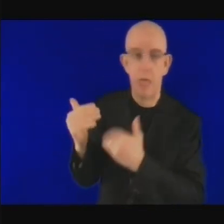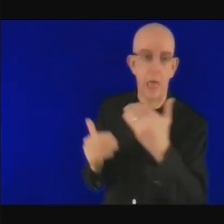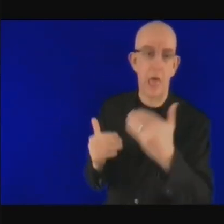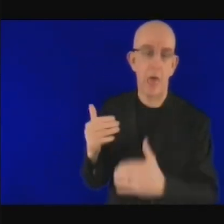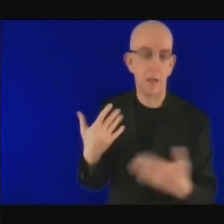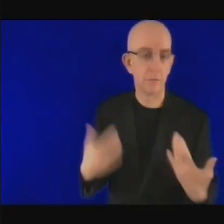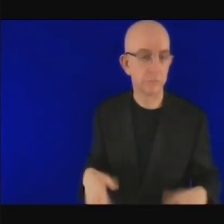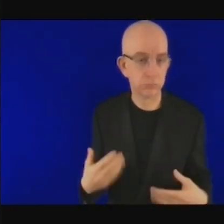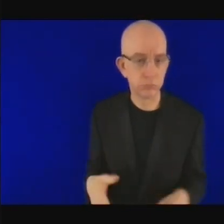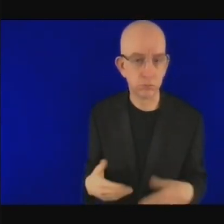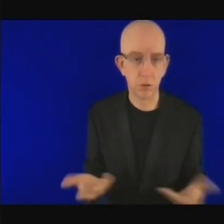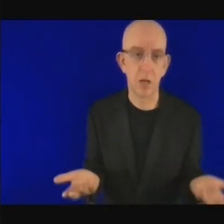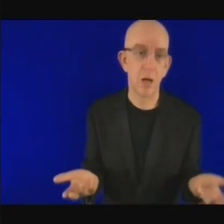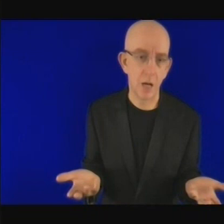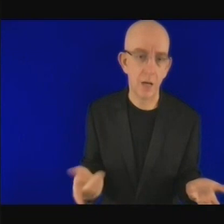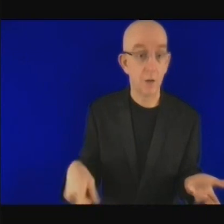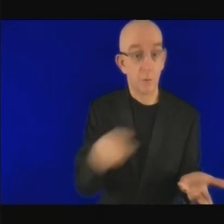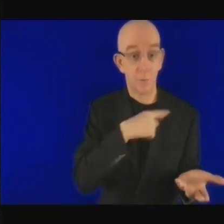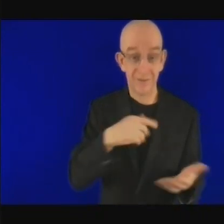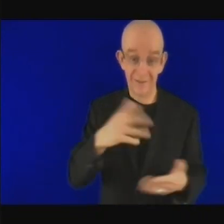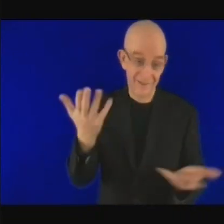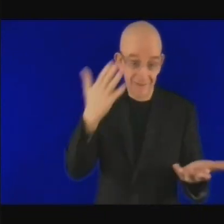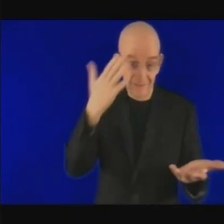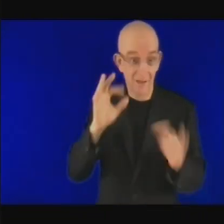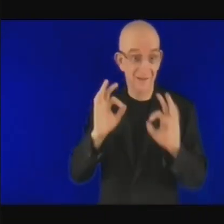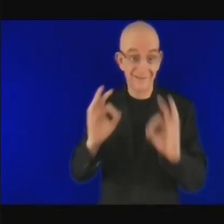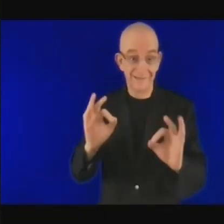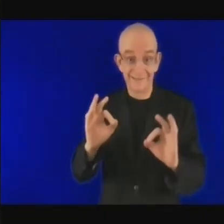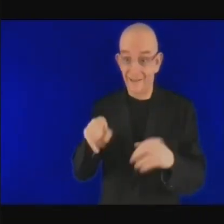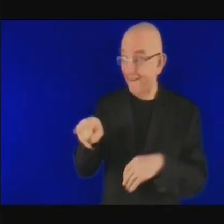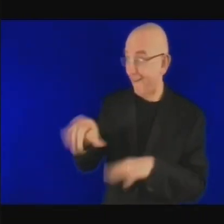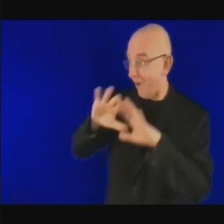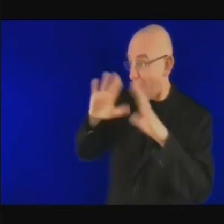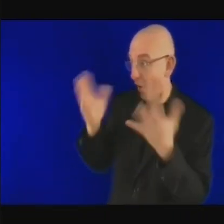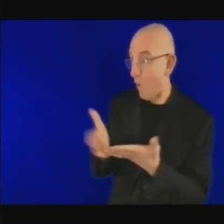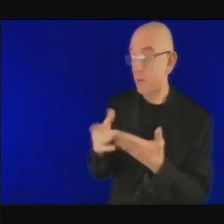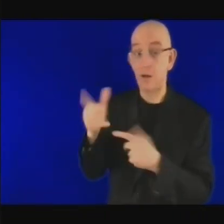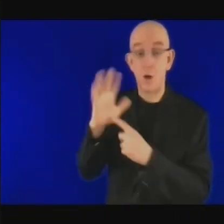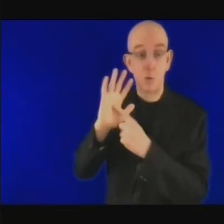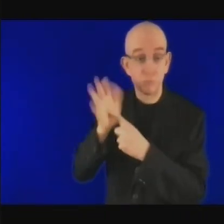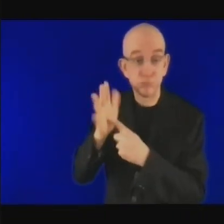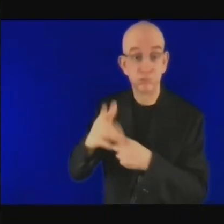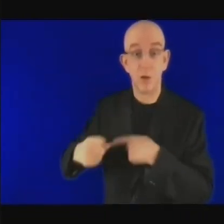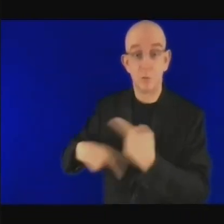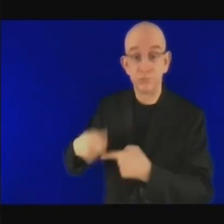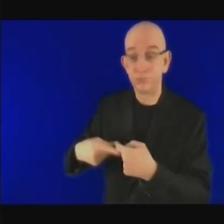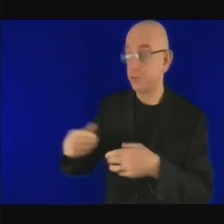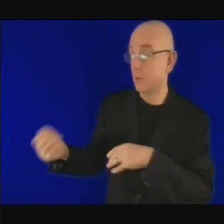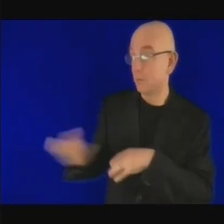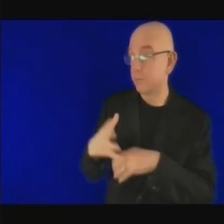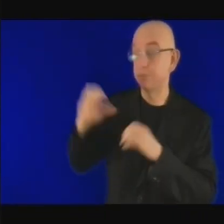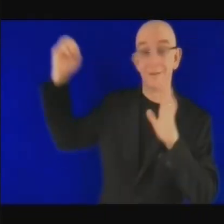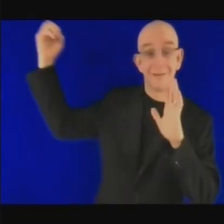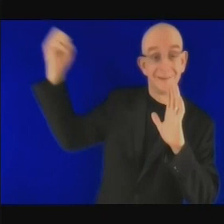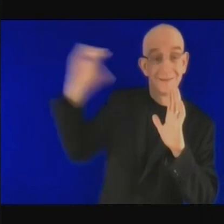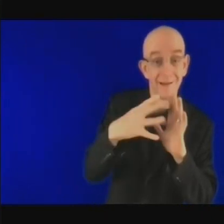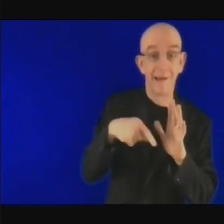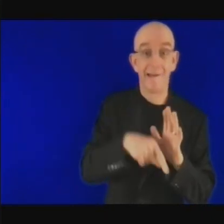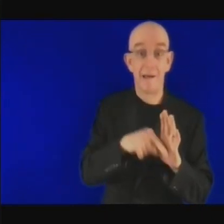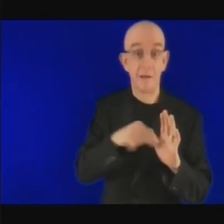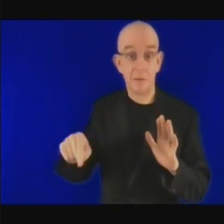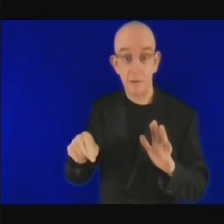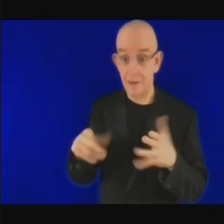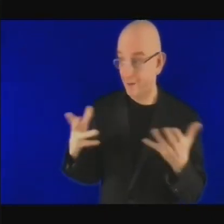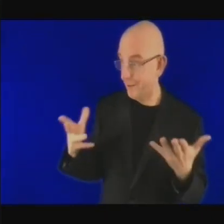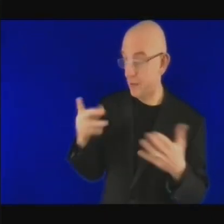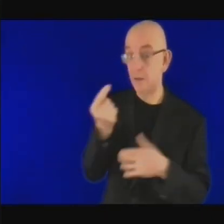nous savons que ça ne va pas permettre de couvrir ce déficit au Nigeria ou en Côte d'Ivoire ni dans beaucoup d'autres pays d'ailleurs